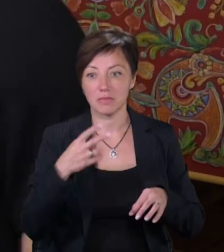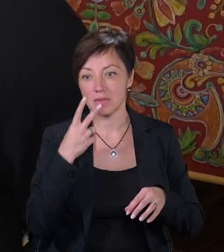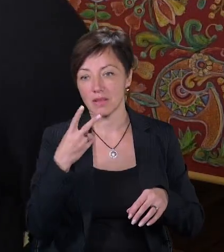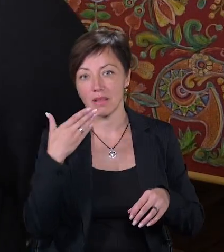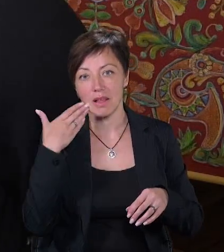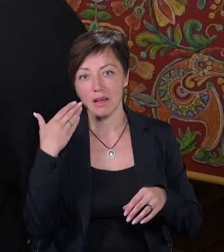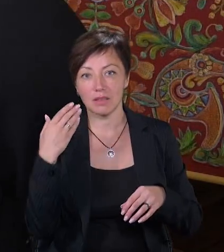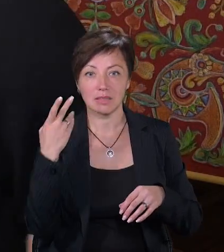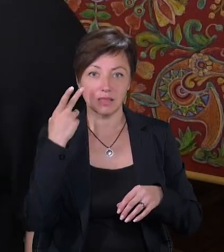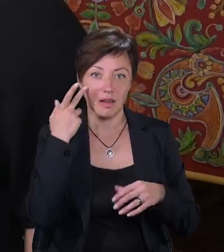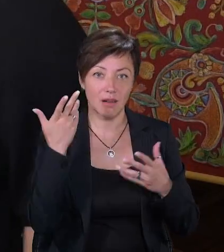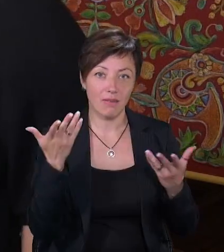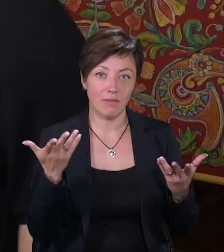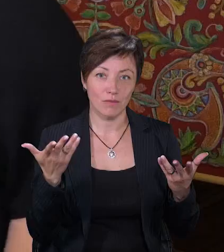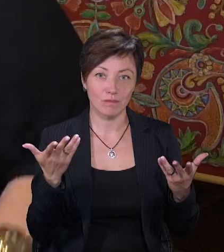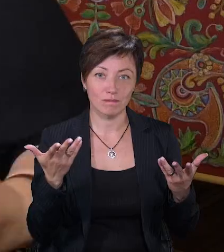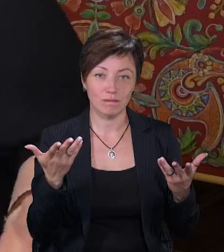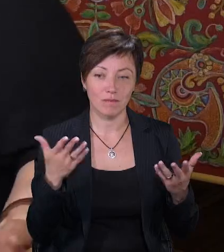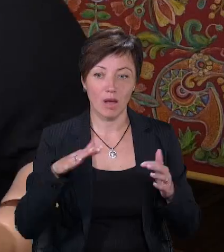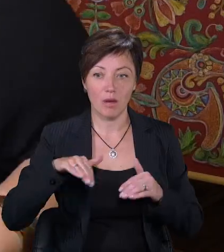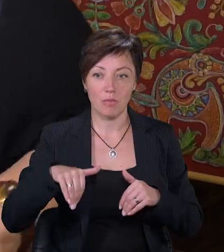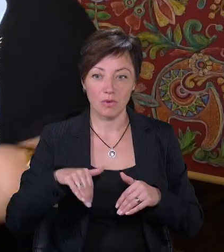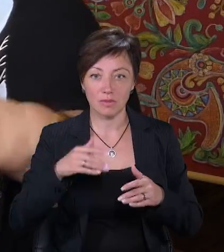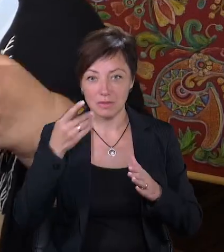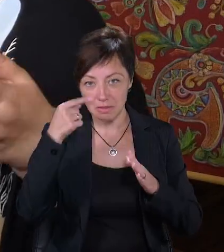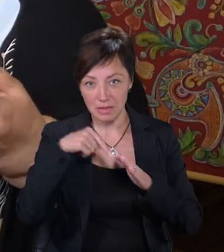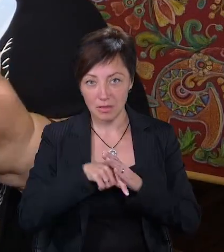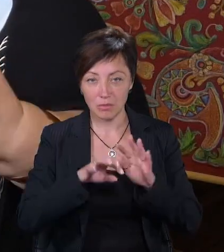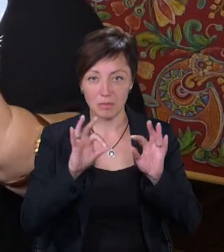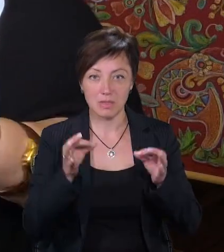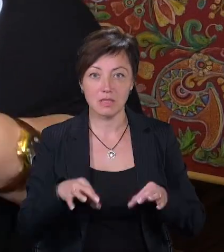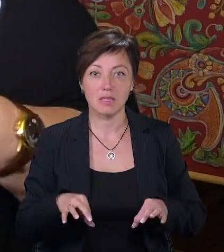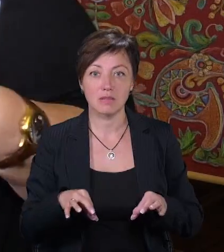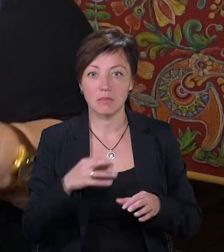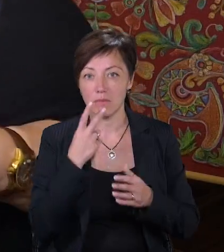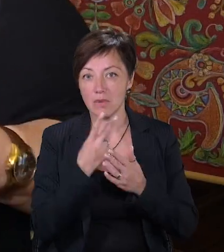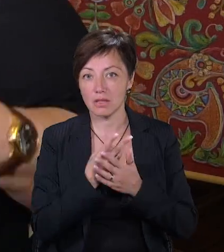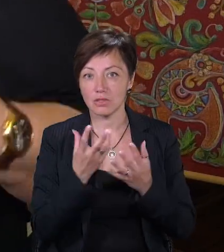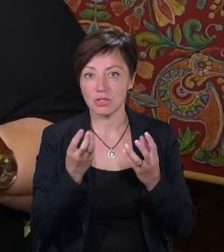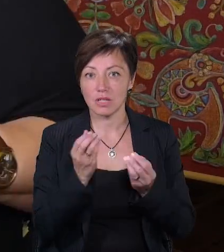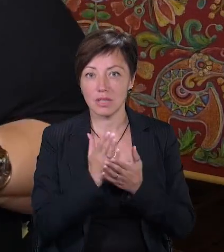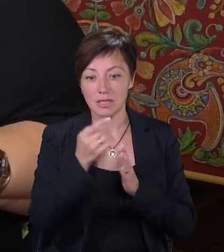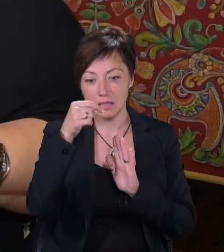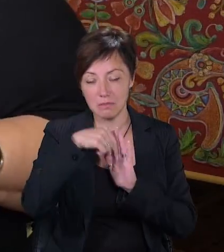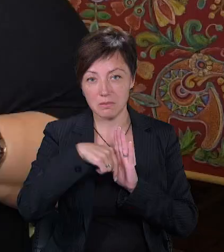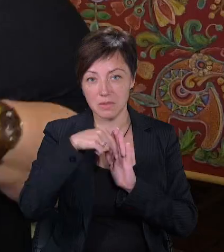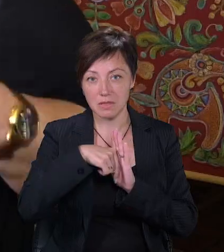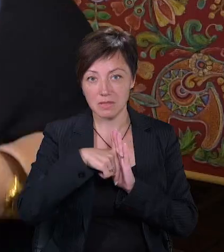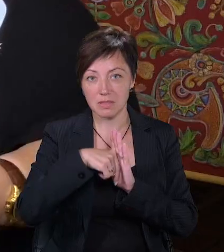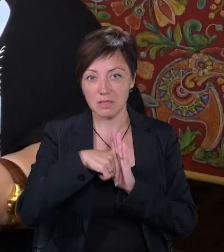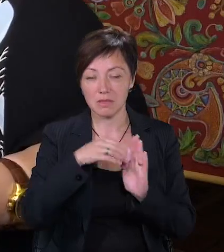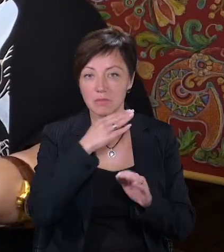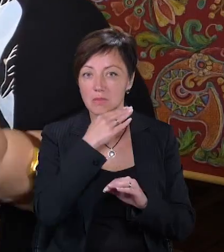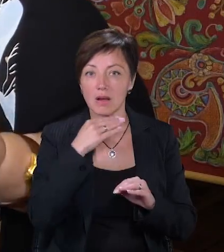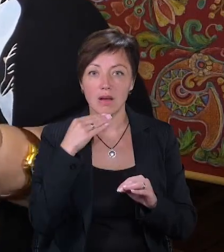легко, так цікаво. А потім, коли заглиблються мистецтвом, бачу, там ще є зміст і